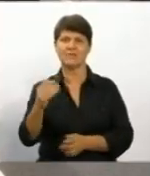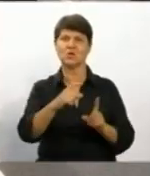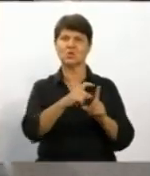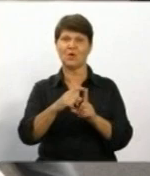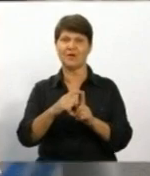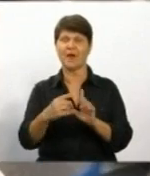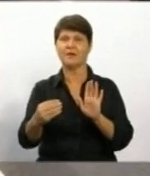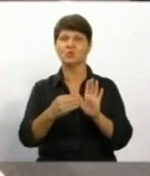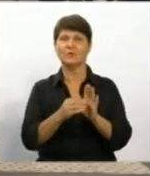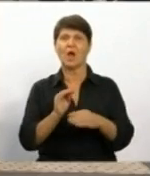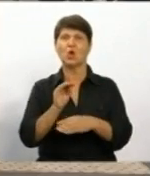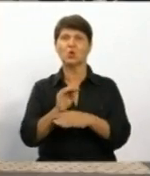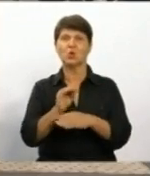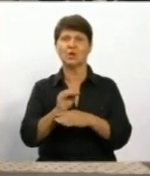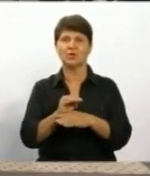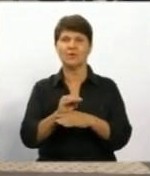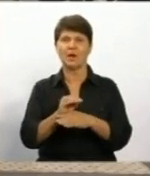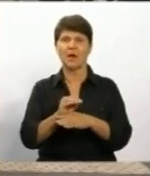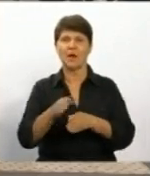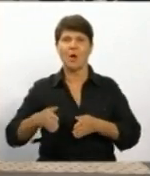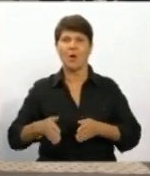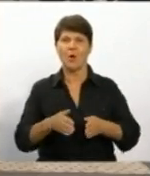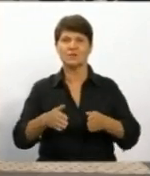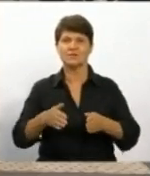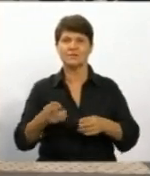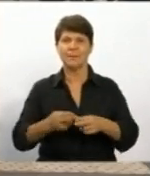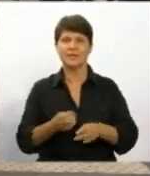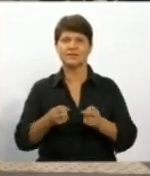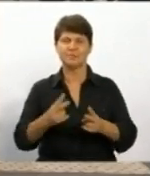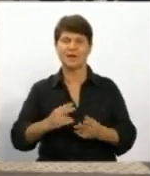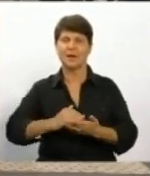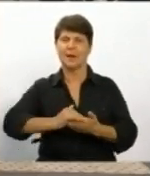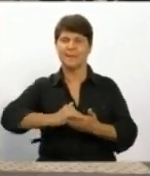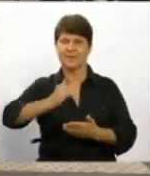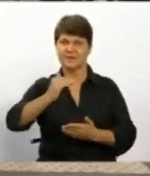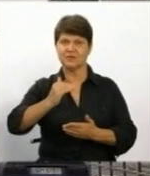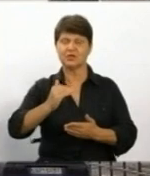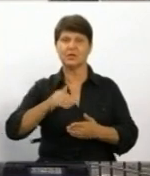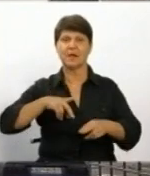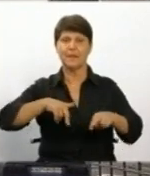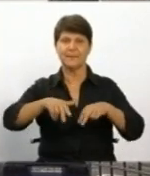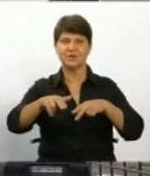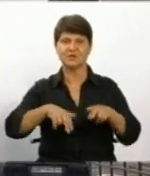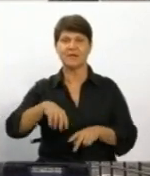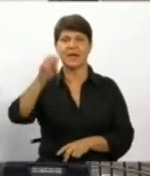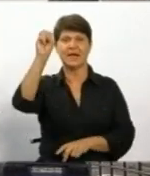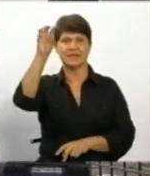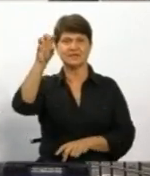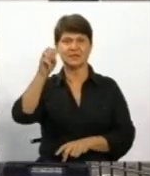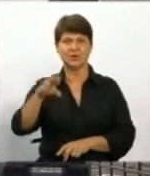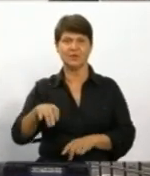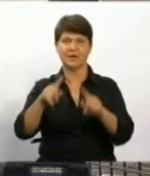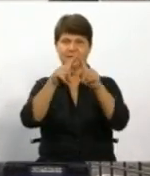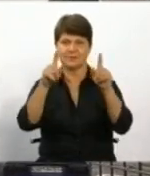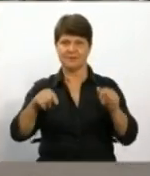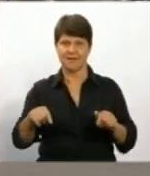встановили додаткові острівці безпеки, зробили підвищений пішохідний перехід та встановили світлові дорожні знаки. На